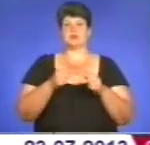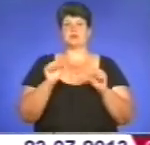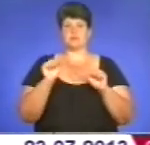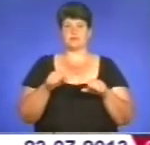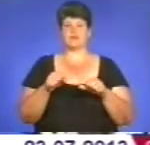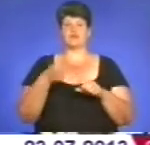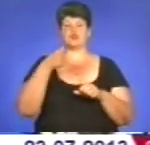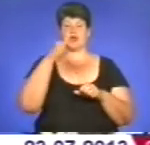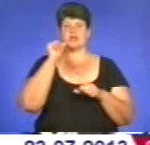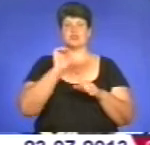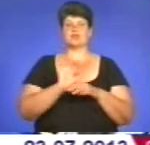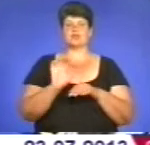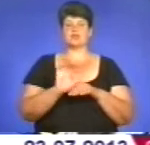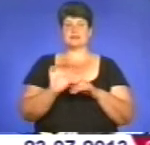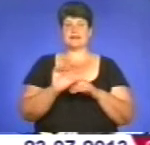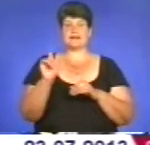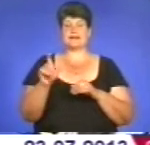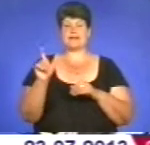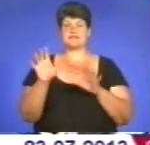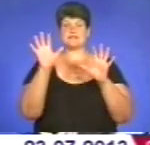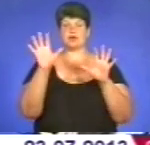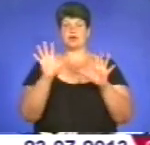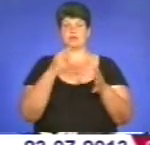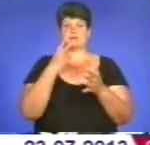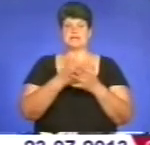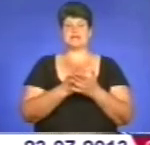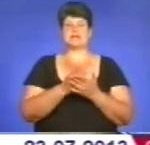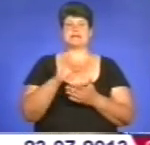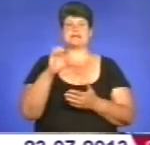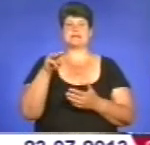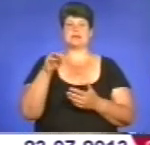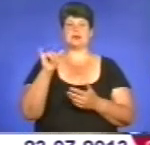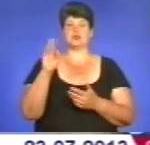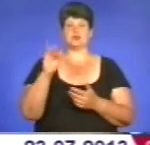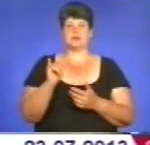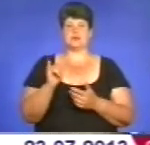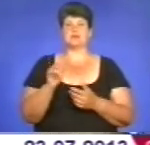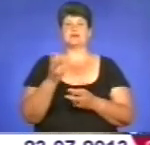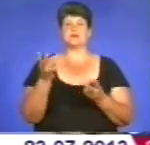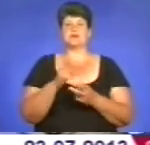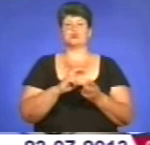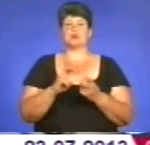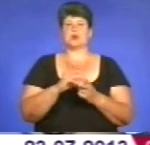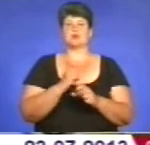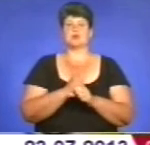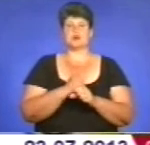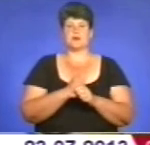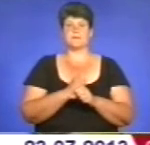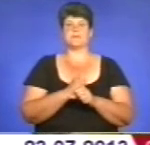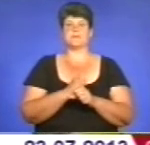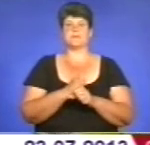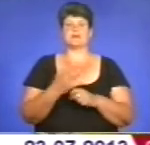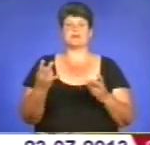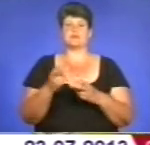випускників на ринку праці, законом передбачили стажування. Молодим людям, на перше, шукати роботу. Їй потрібно шукати